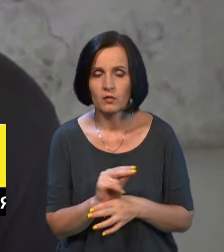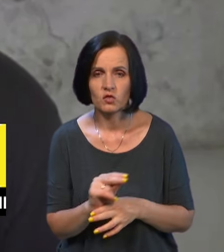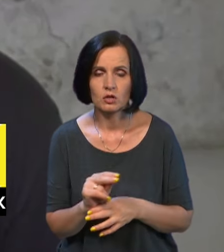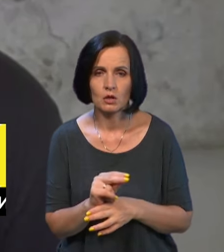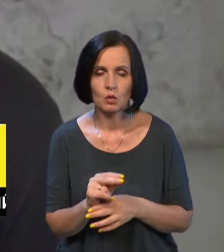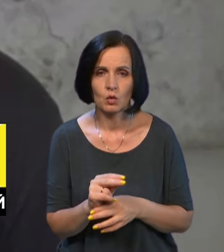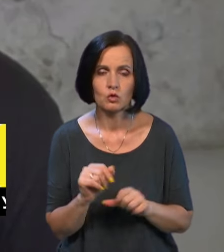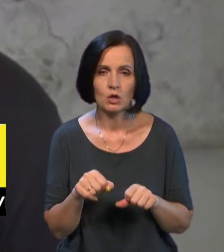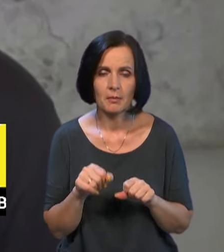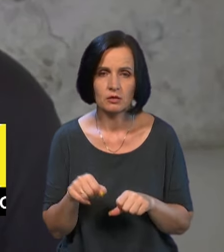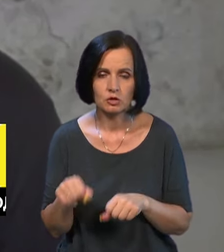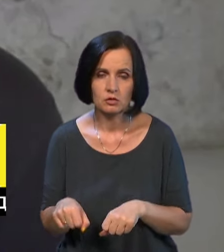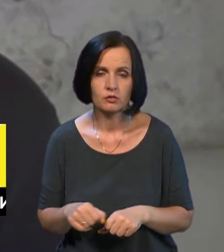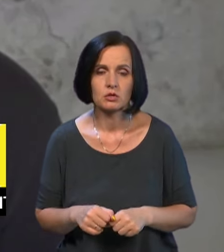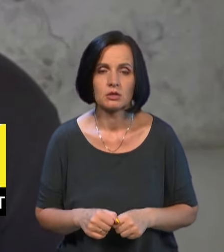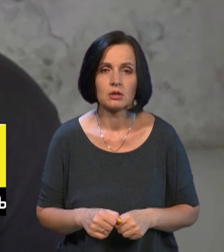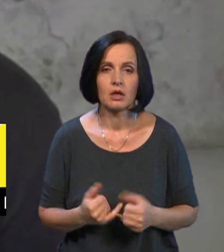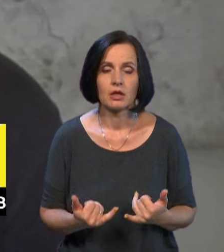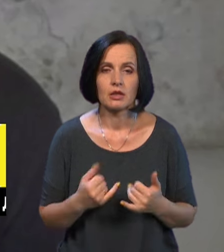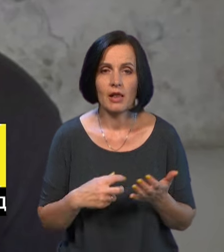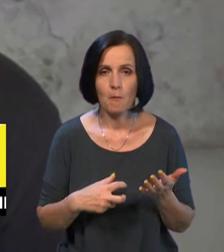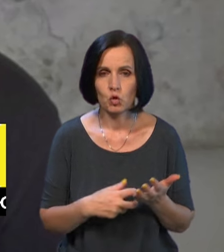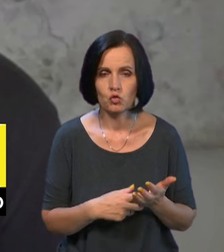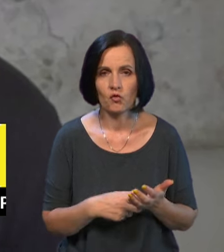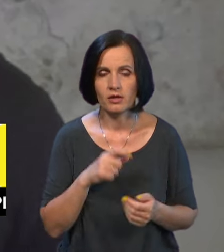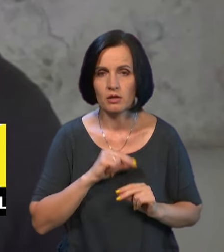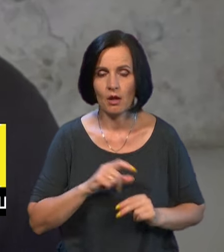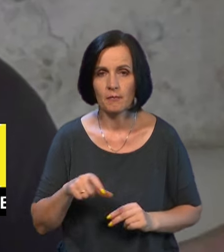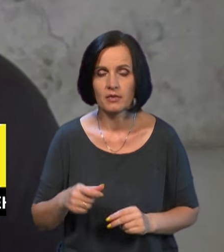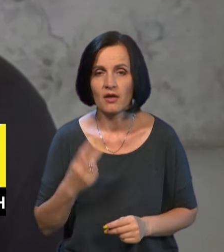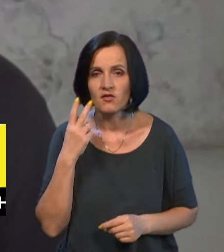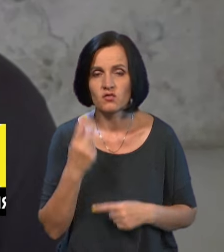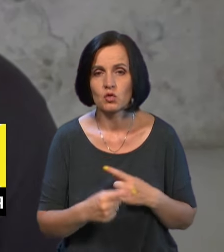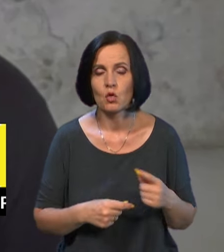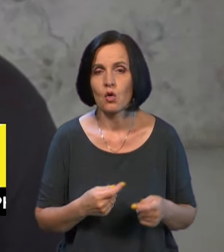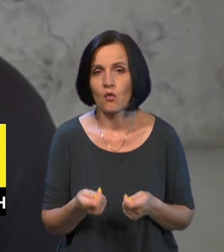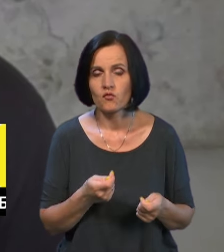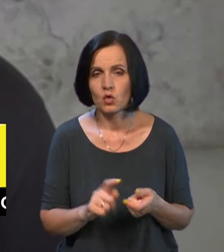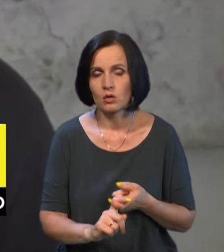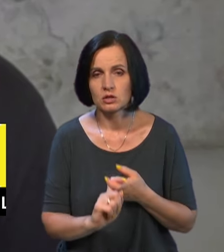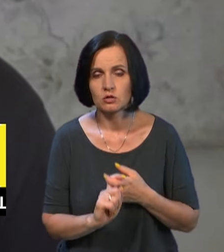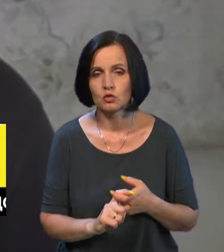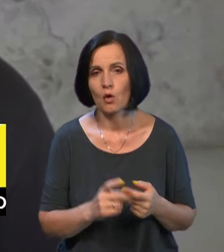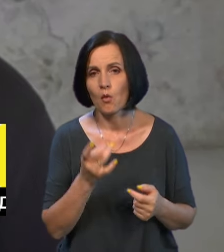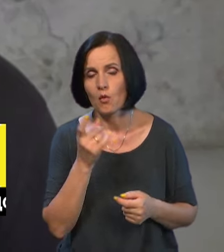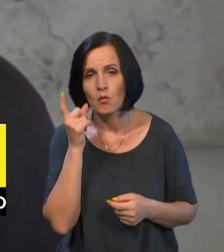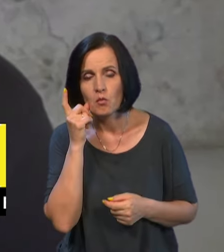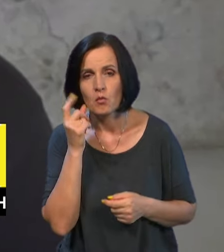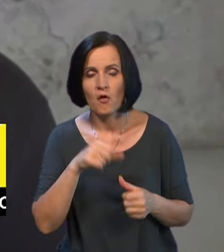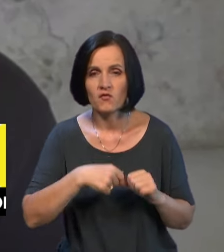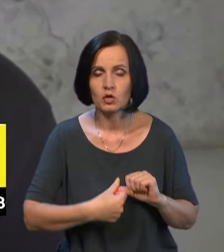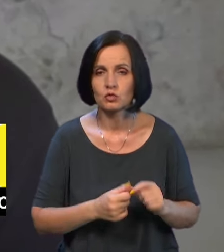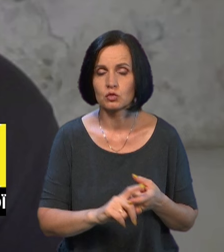можливості для бронювання. Завжди у операторів зв'язку, у мобільних, у фіксованого